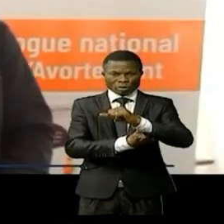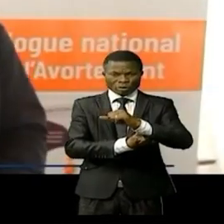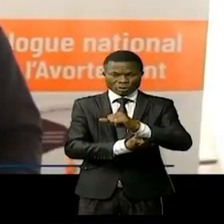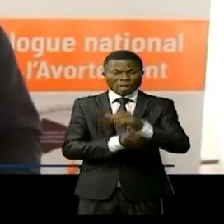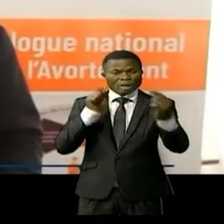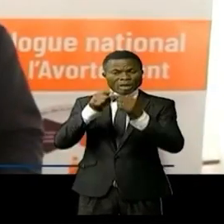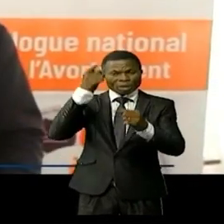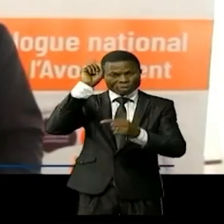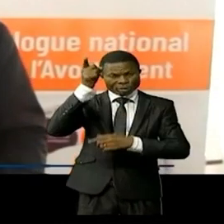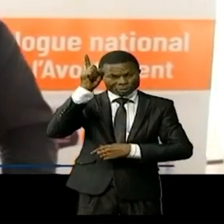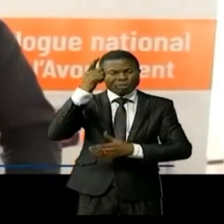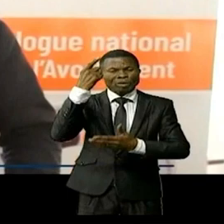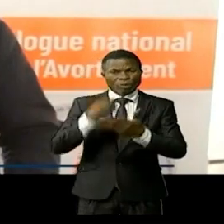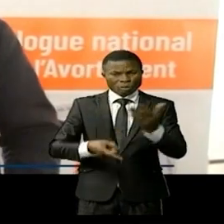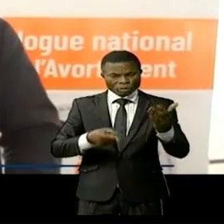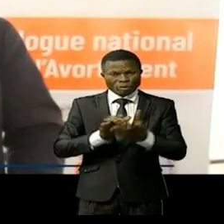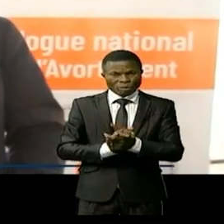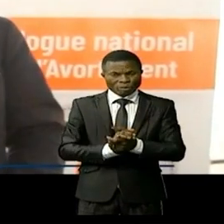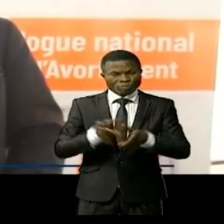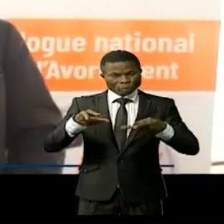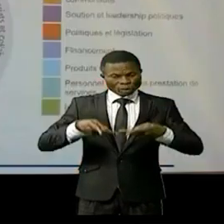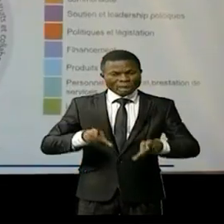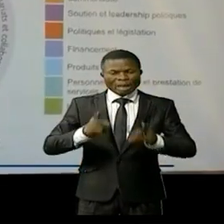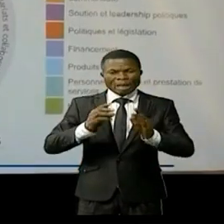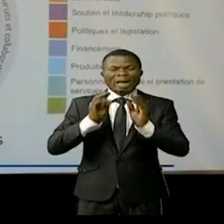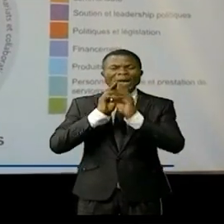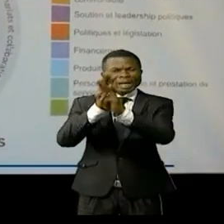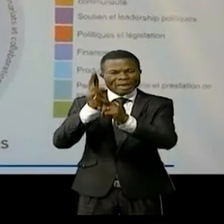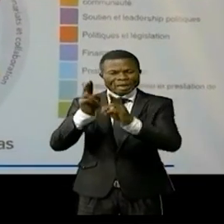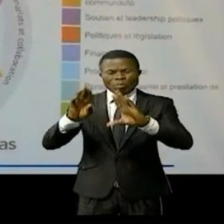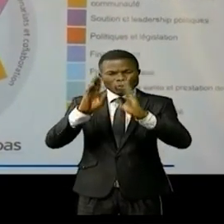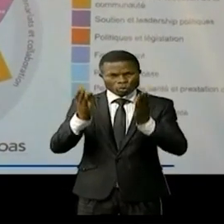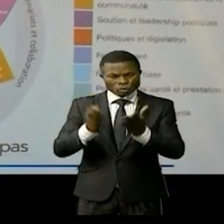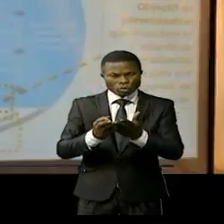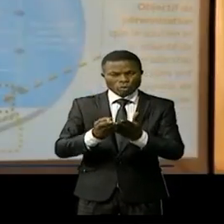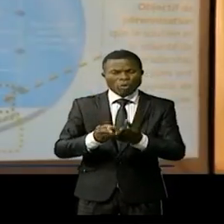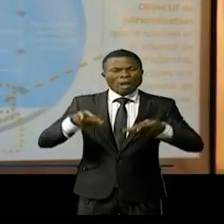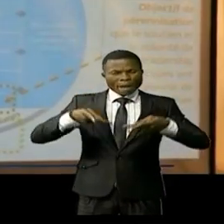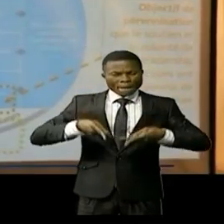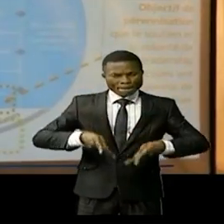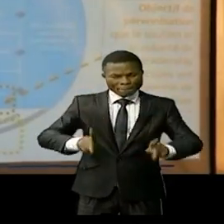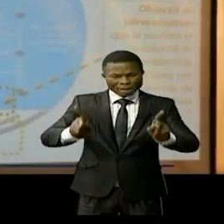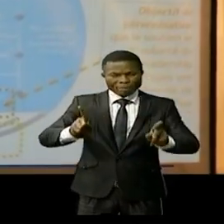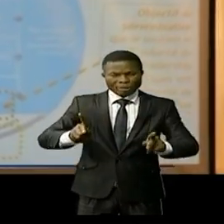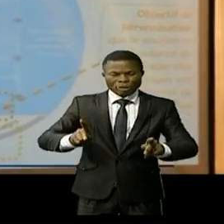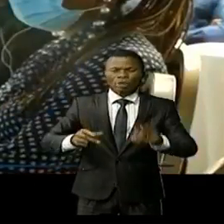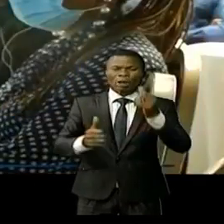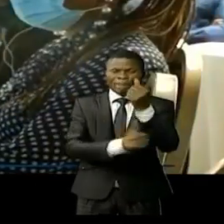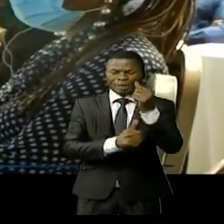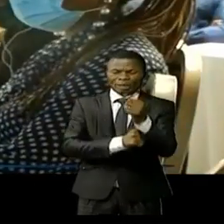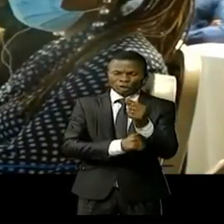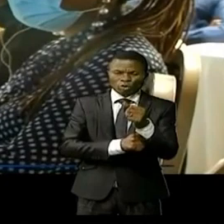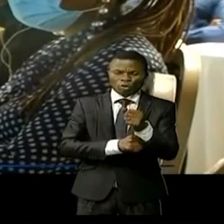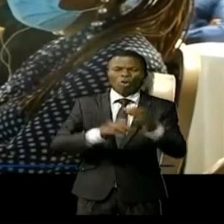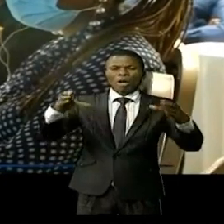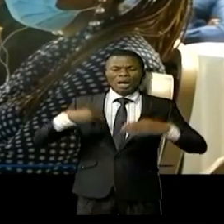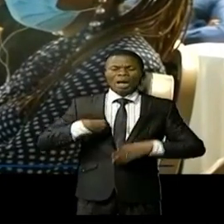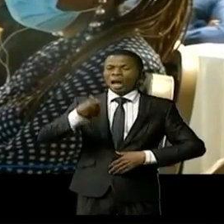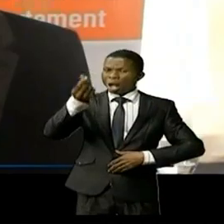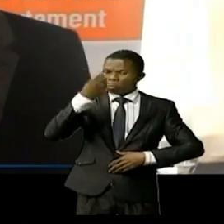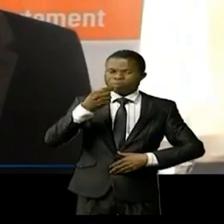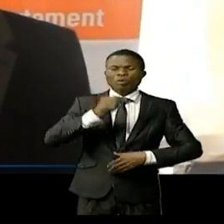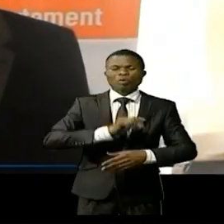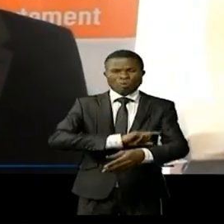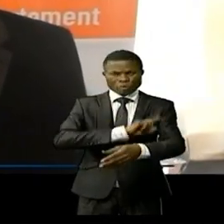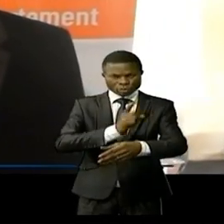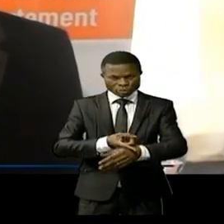objectif principal de faire l'état des lieux de la problématique d'avortement en République démocratique du Congo et d'identifier les